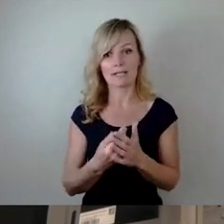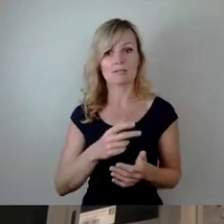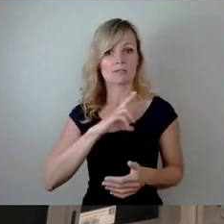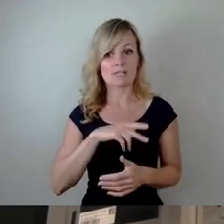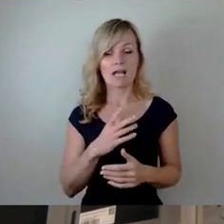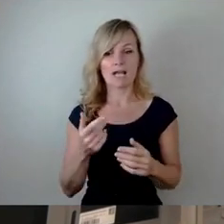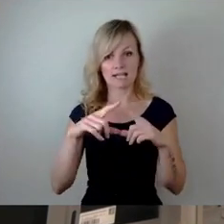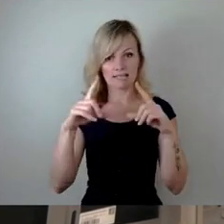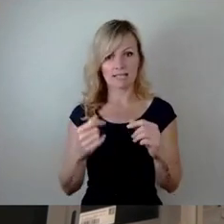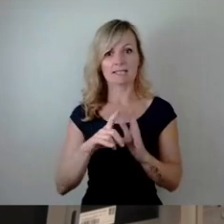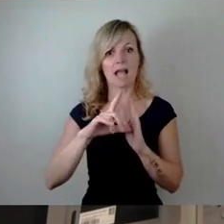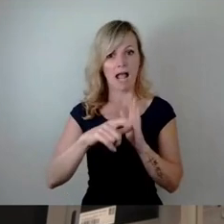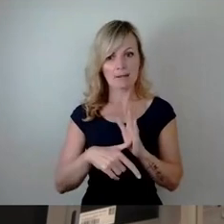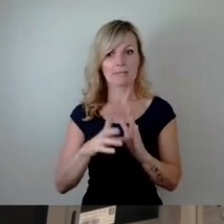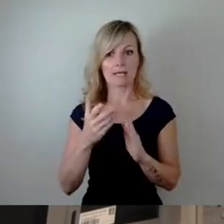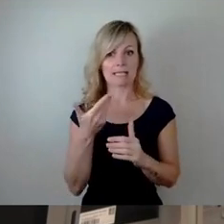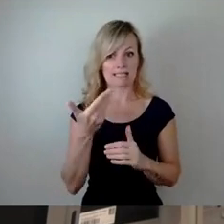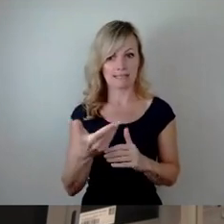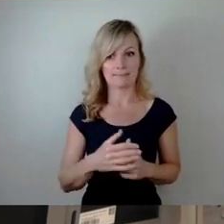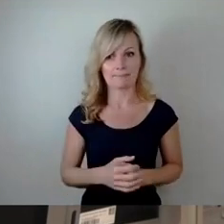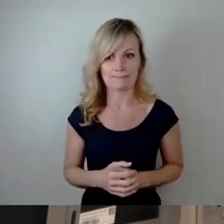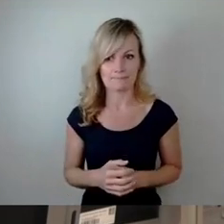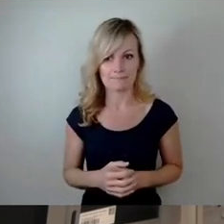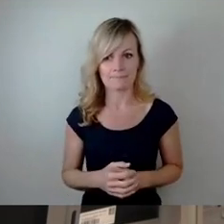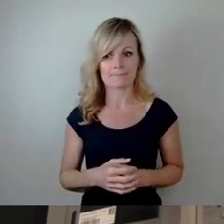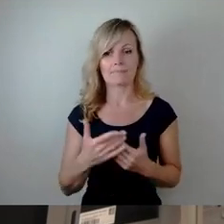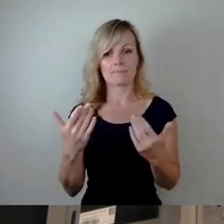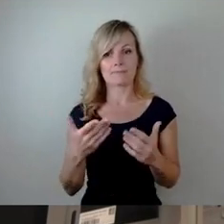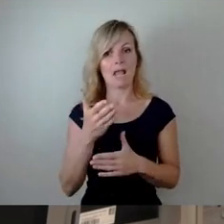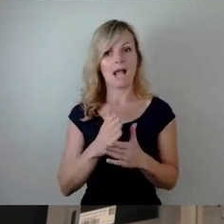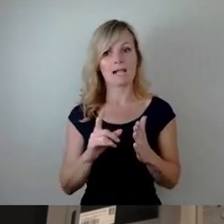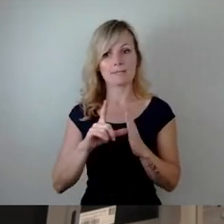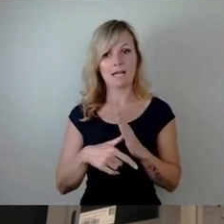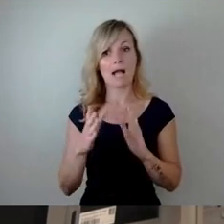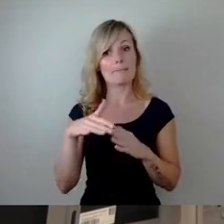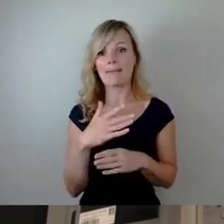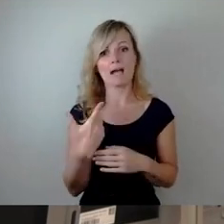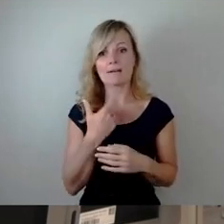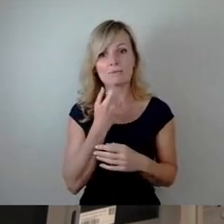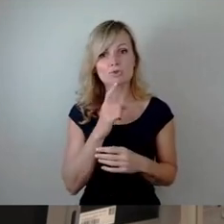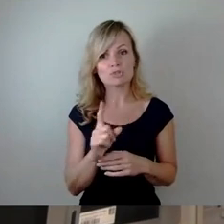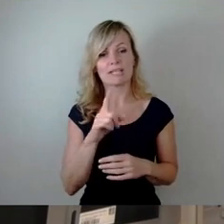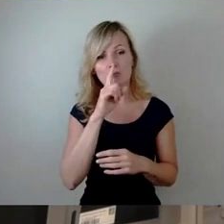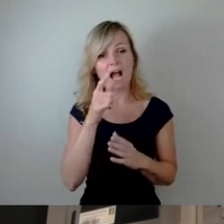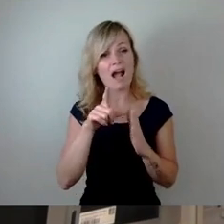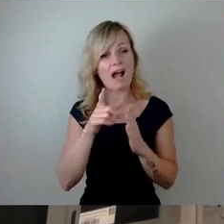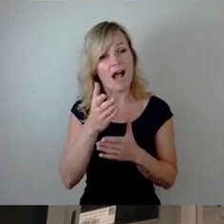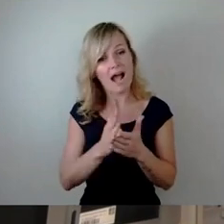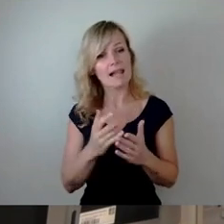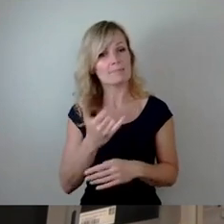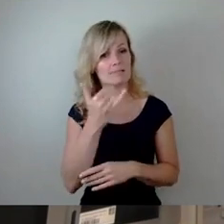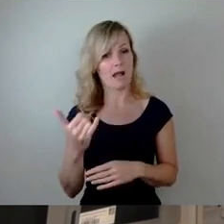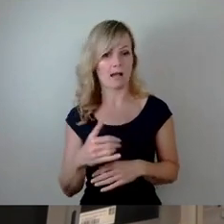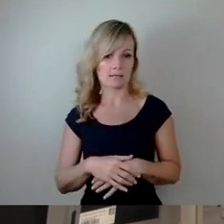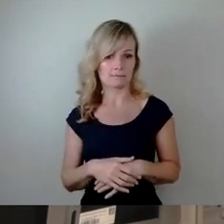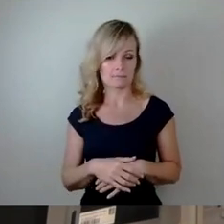halbes Jahr zu geben, ein halbes Jahr, für mehr verlange ich nicht. Ich verlange nicht mehr. Der Antrag verlangt einfach nur,